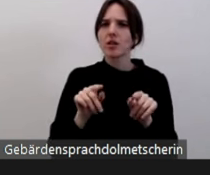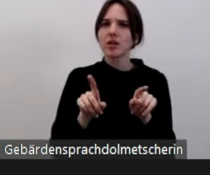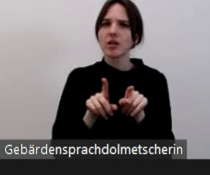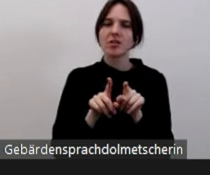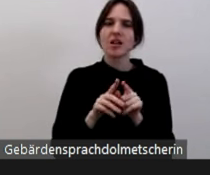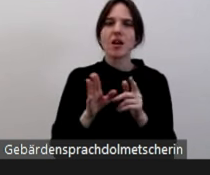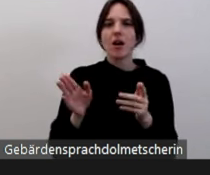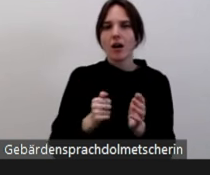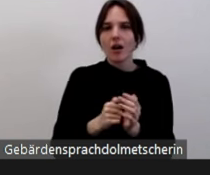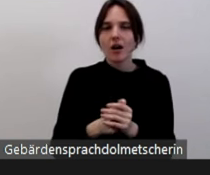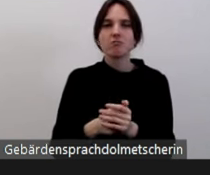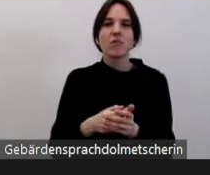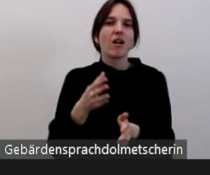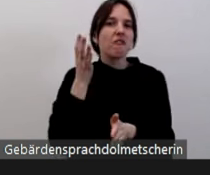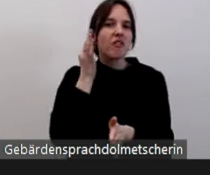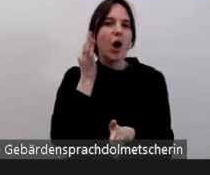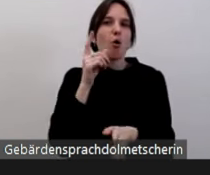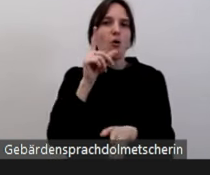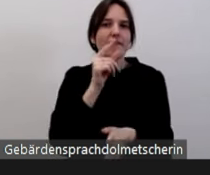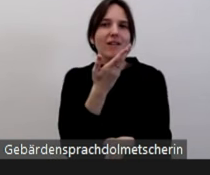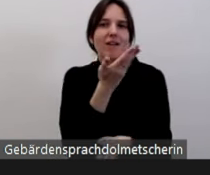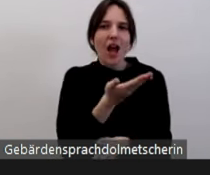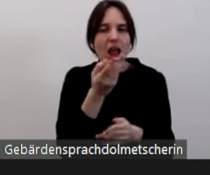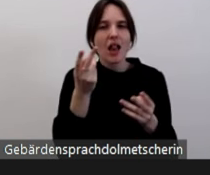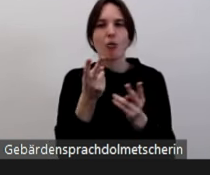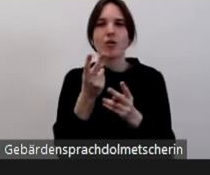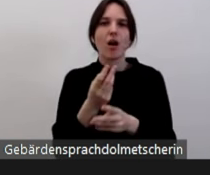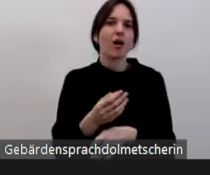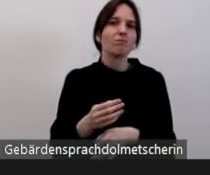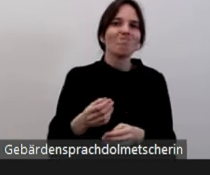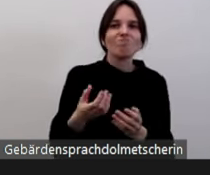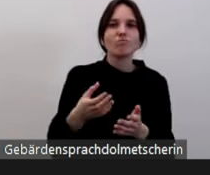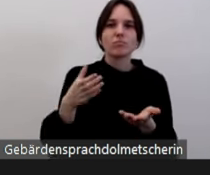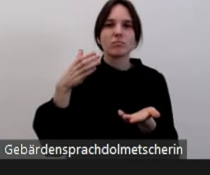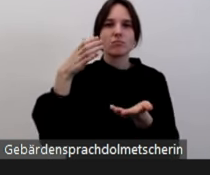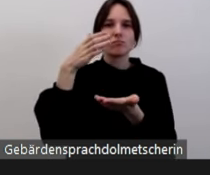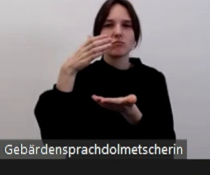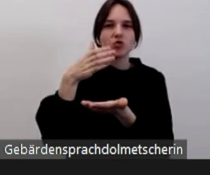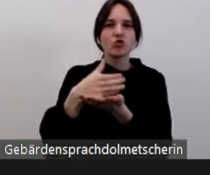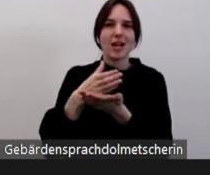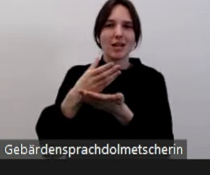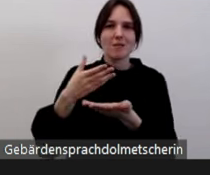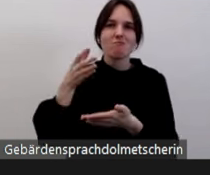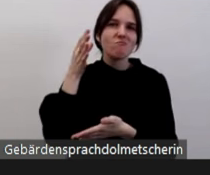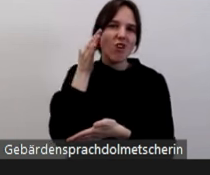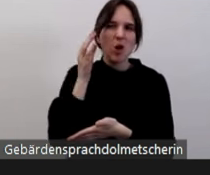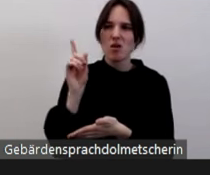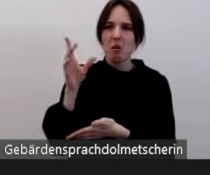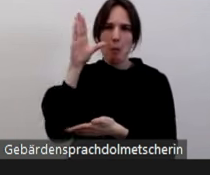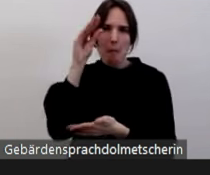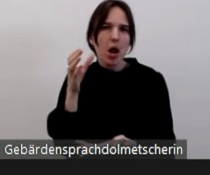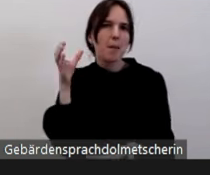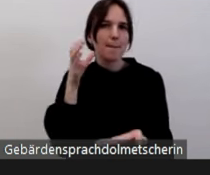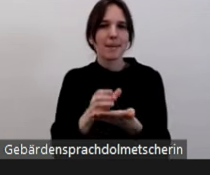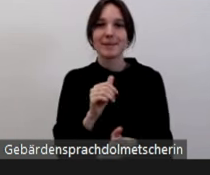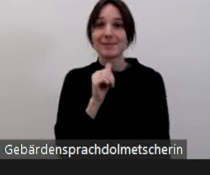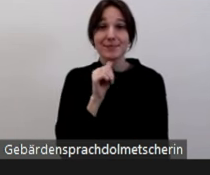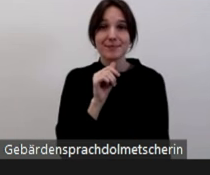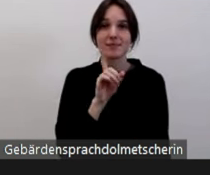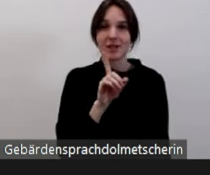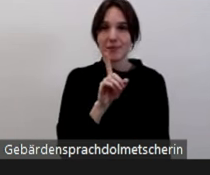institutionelle Barrieren. Da trifft natürlich mal eins mit dem anderen zusammen. Aber wir meinen damit vor allen Dingen, Betroffene eben eine